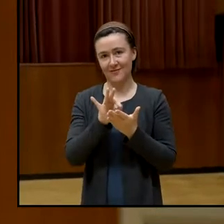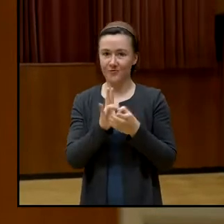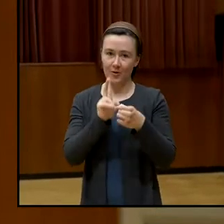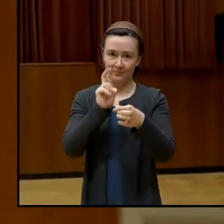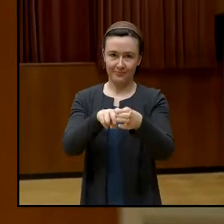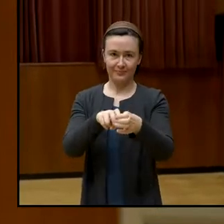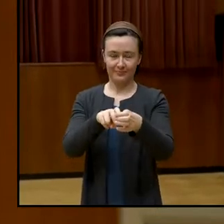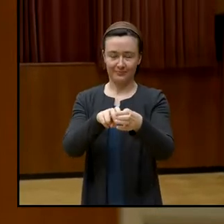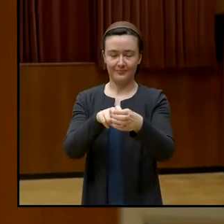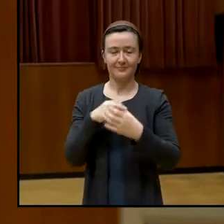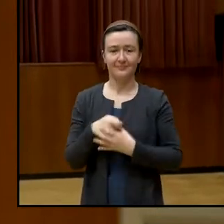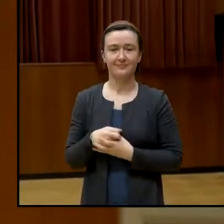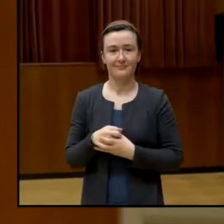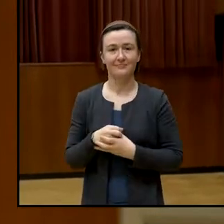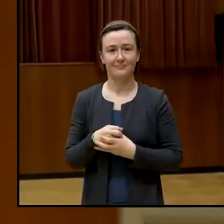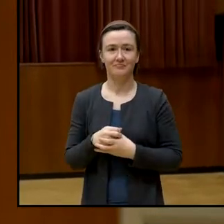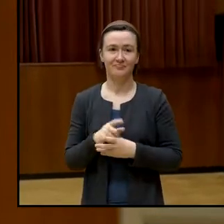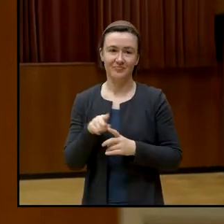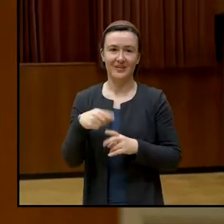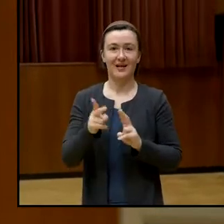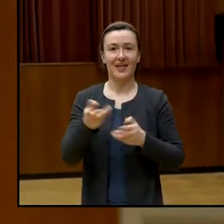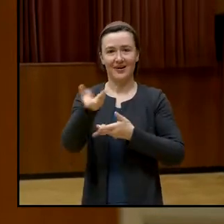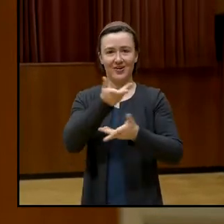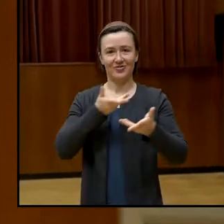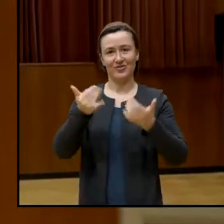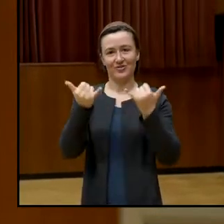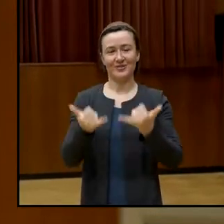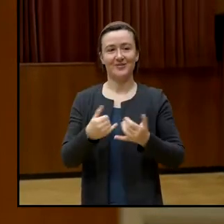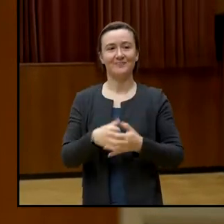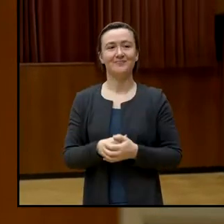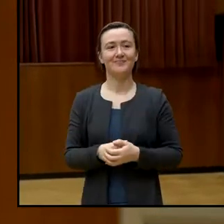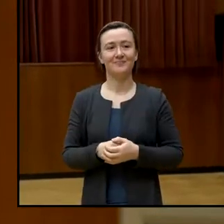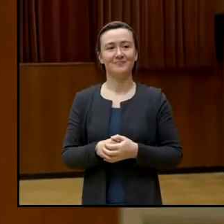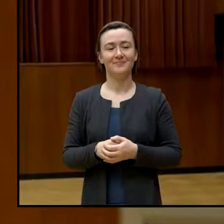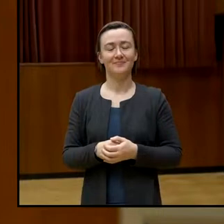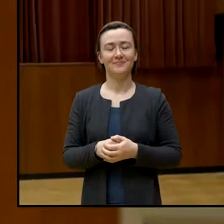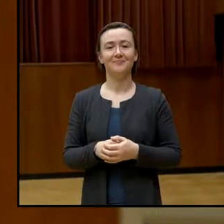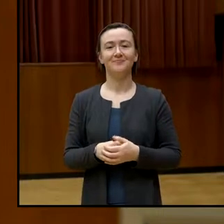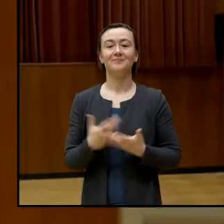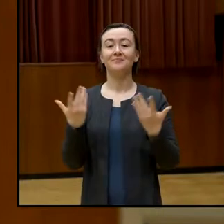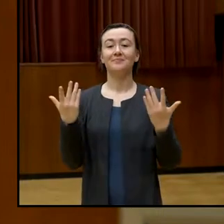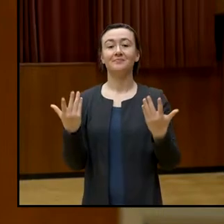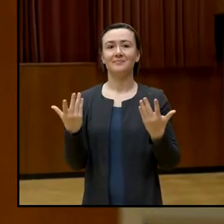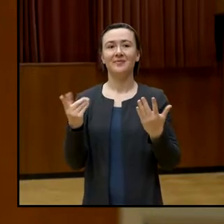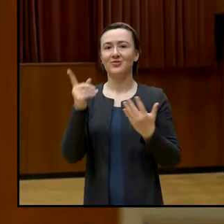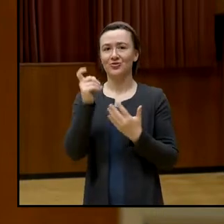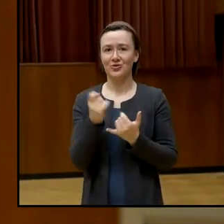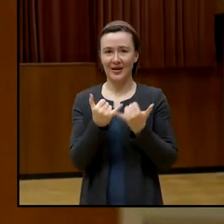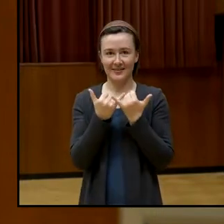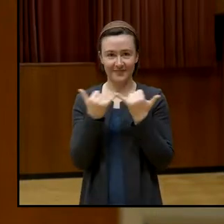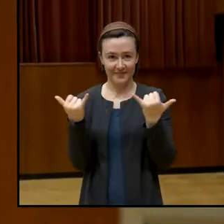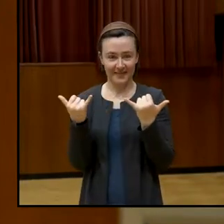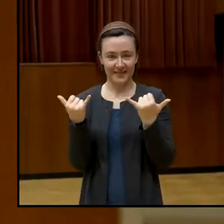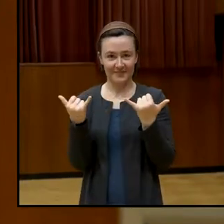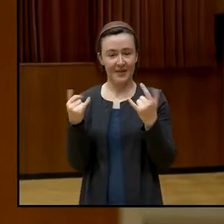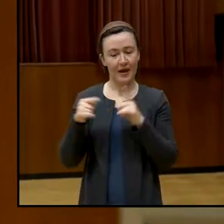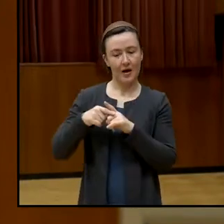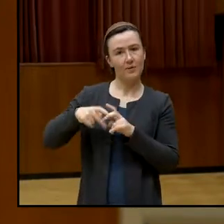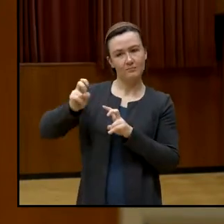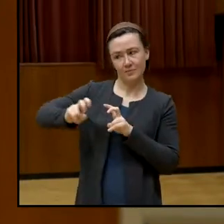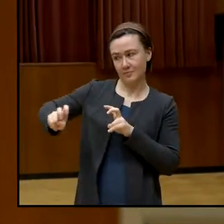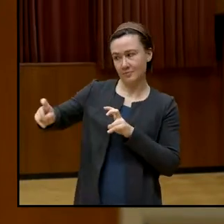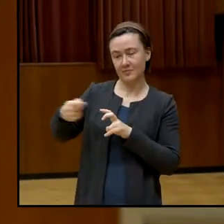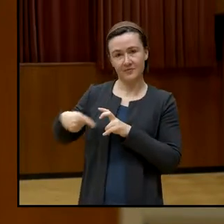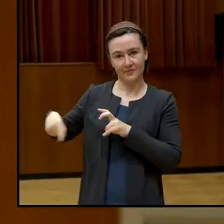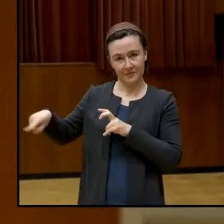dem Austausch, der nun folgen wird. Das Ganze beginnt so. Auch unsere PodiumsgästInnen haben